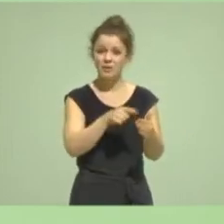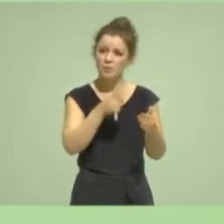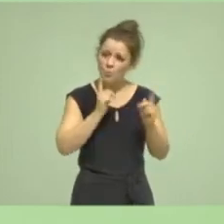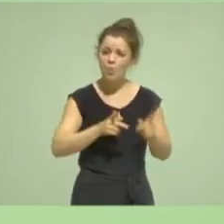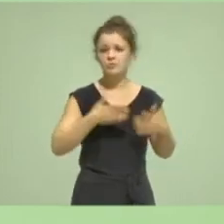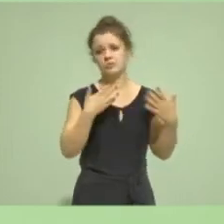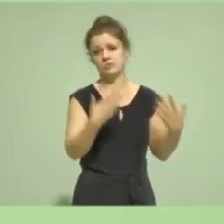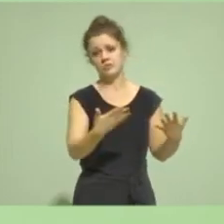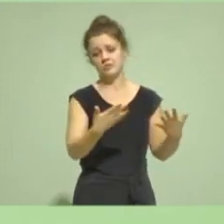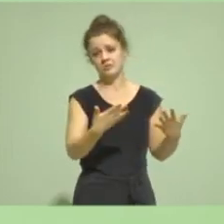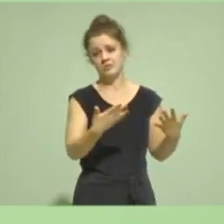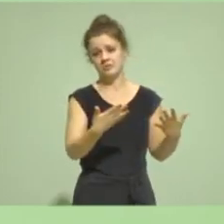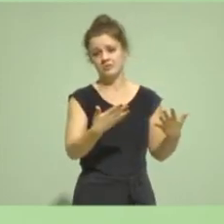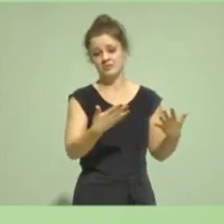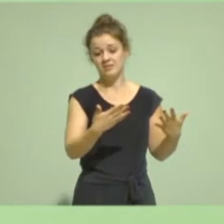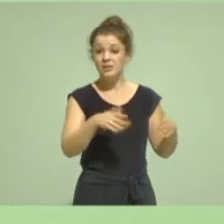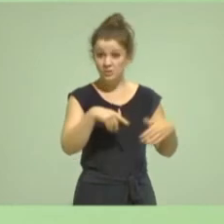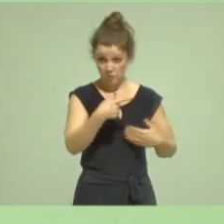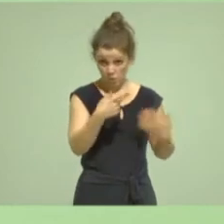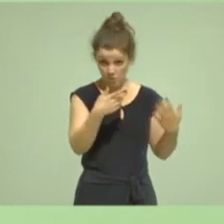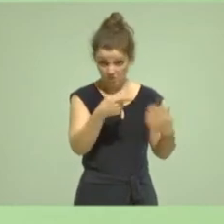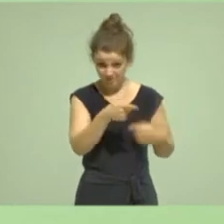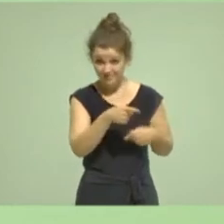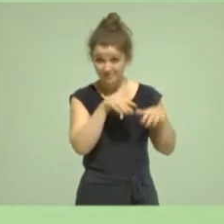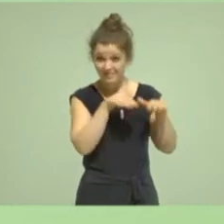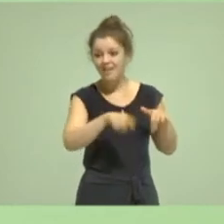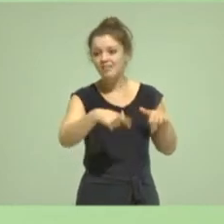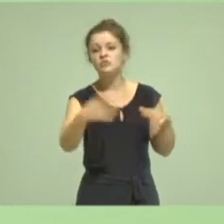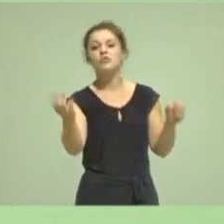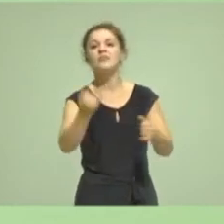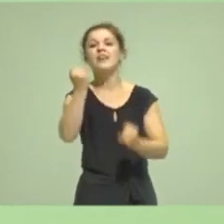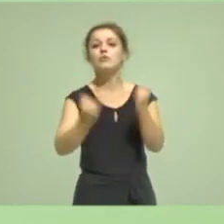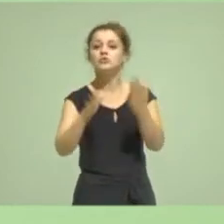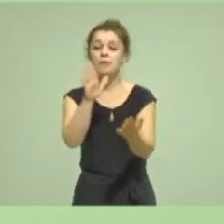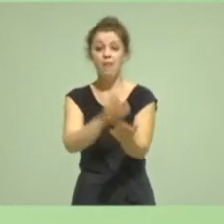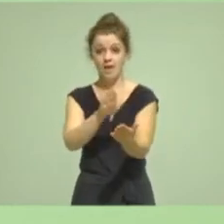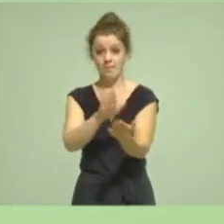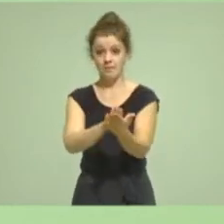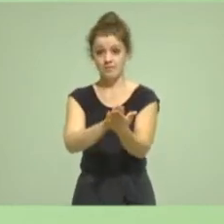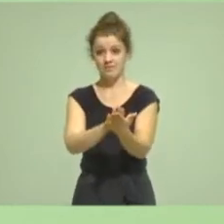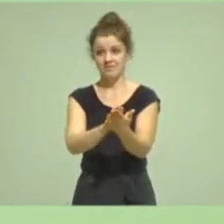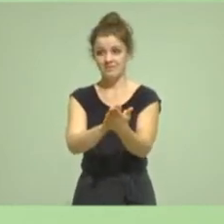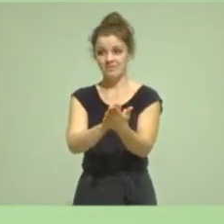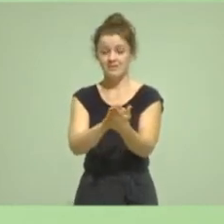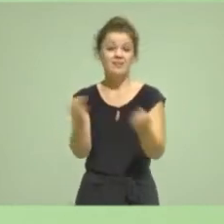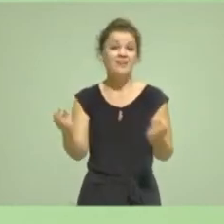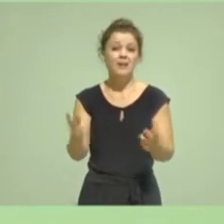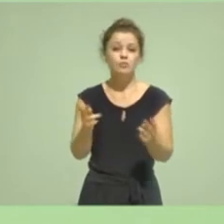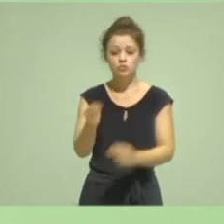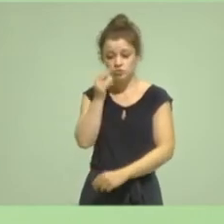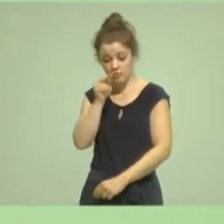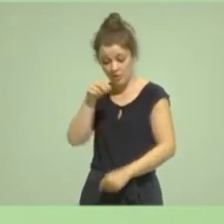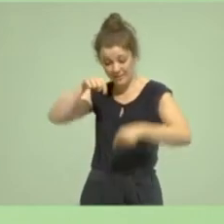dafür, dass wir überhaupt Industrieland bleiben können, weil es ein Standortfaktor ist, ob man konkret vor Ort erneuerbare Energien